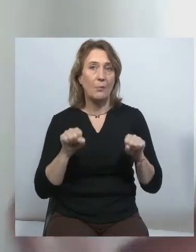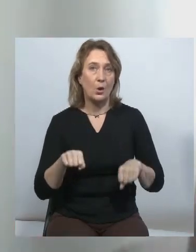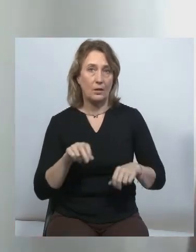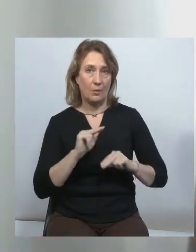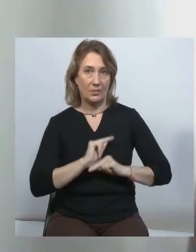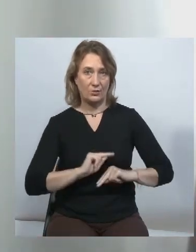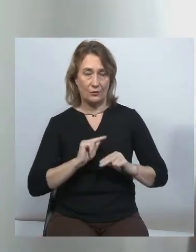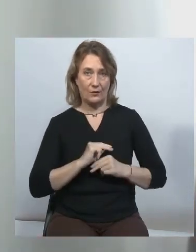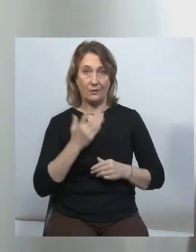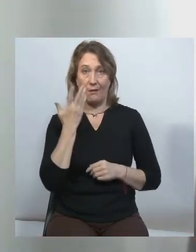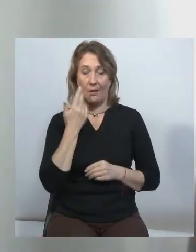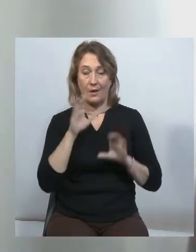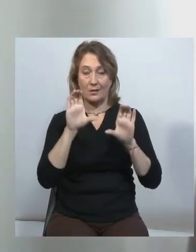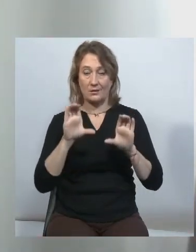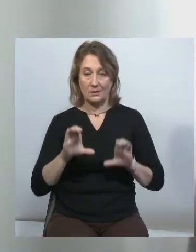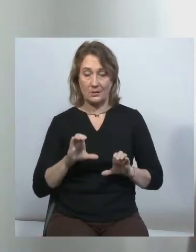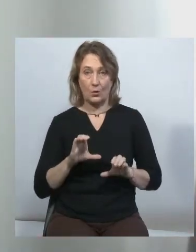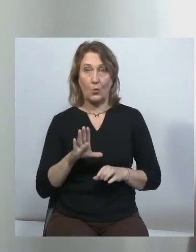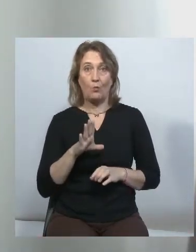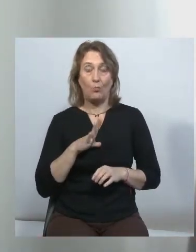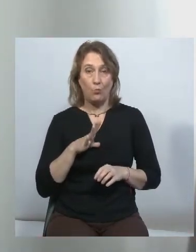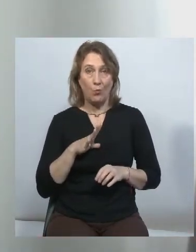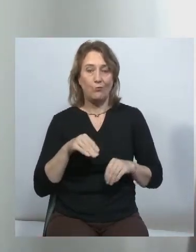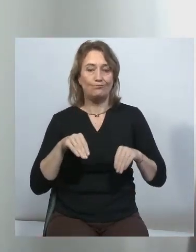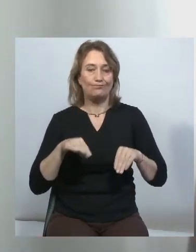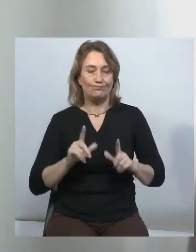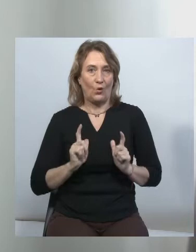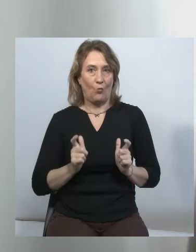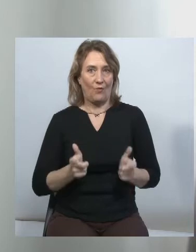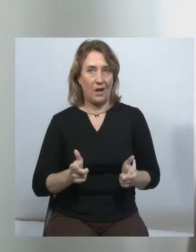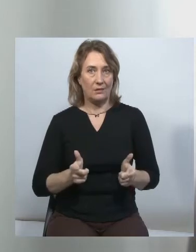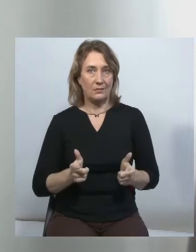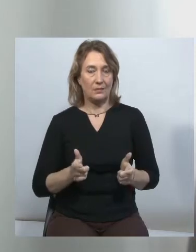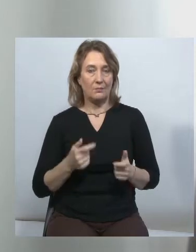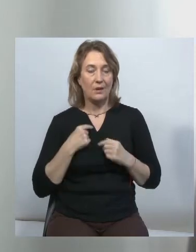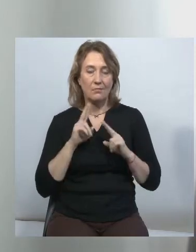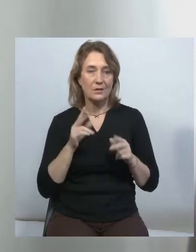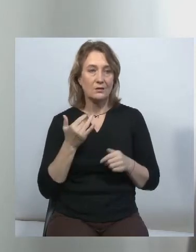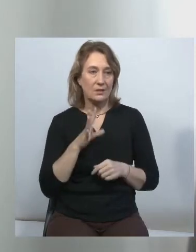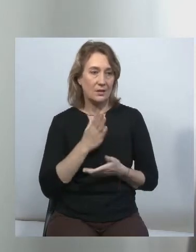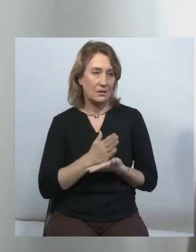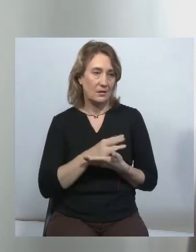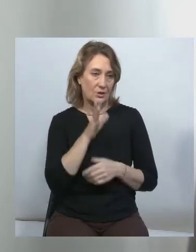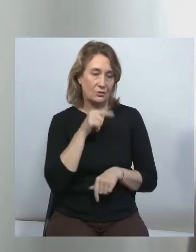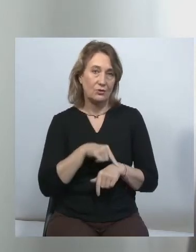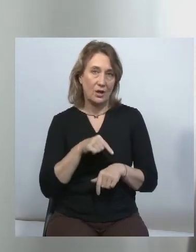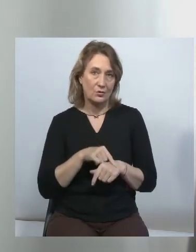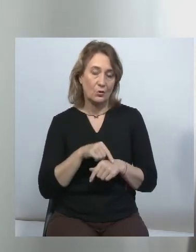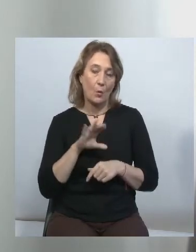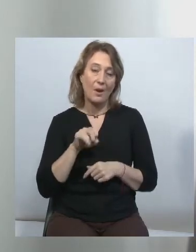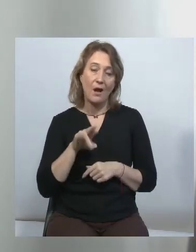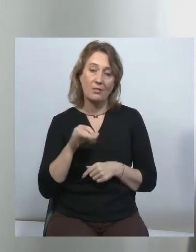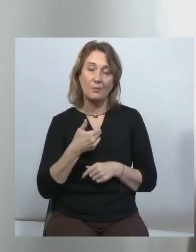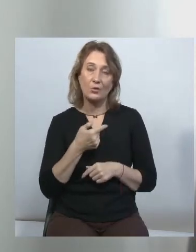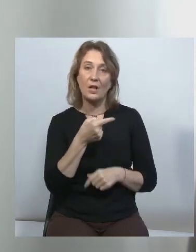закон був ухвалений? Я не знаю, скільки в мене є часу, але я хотіла